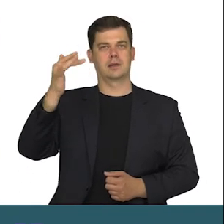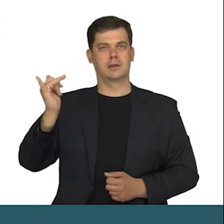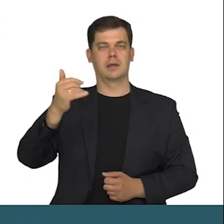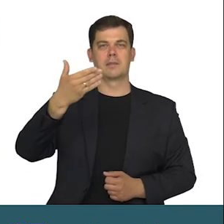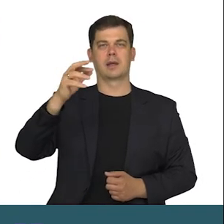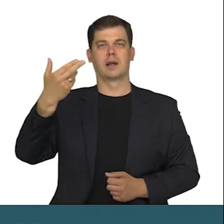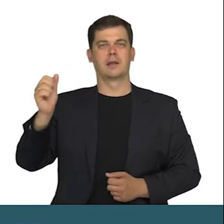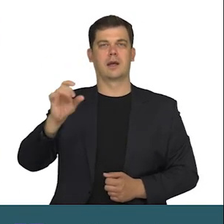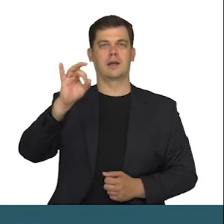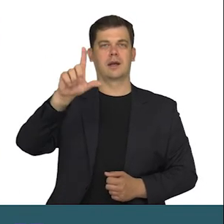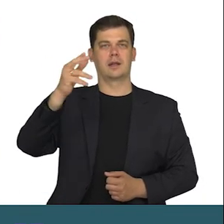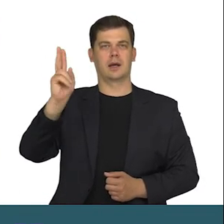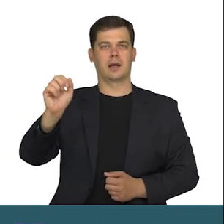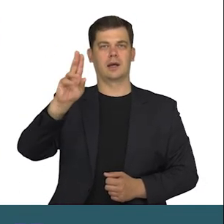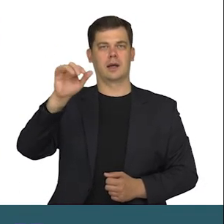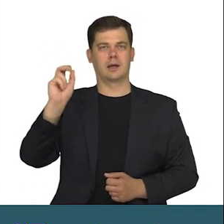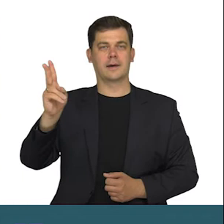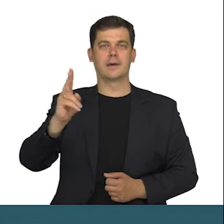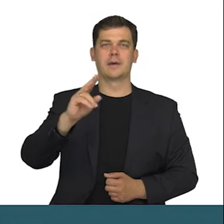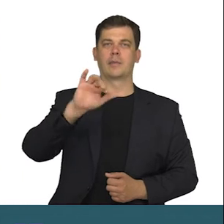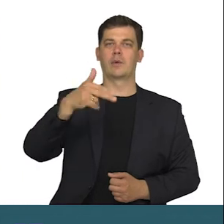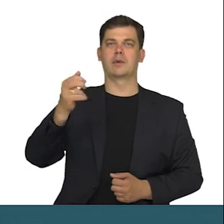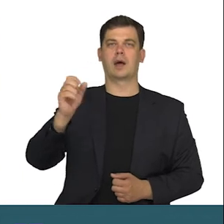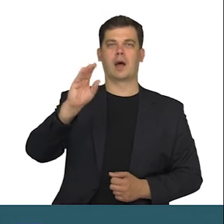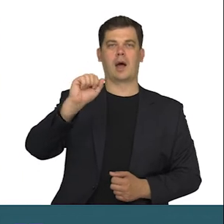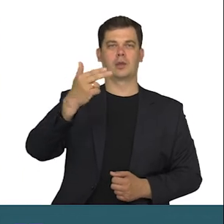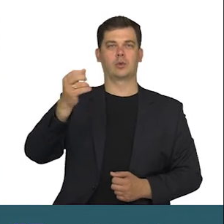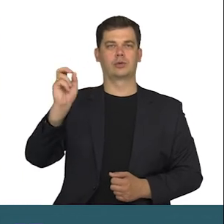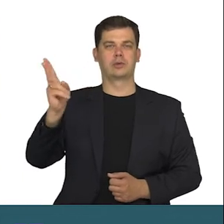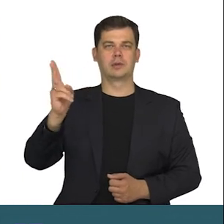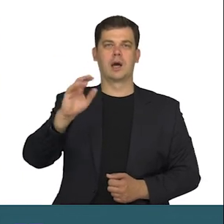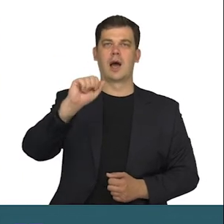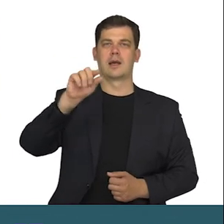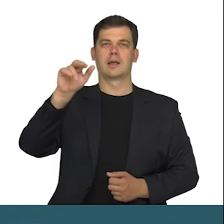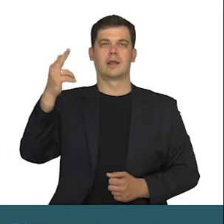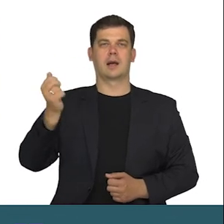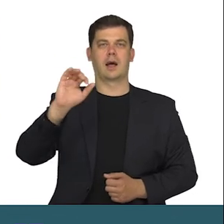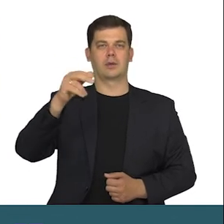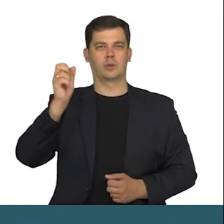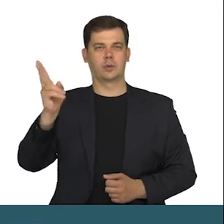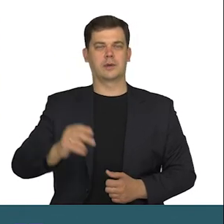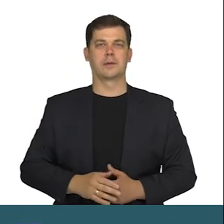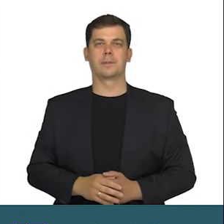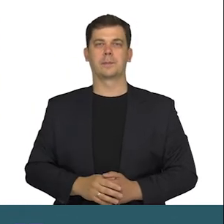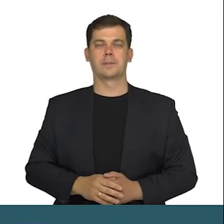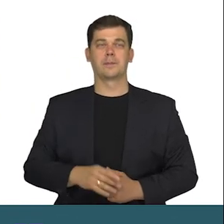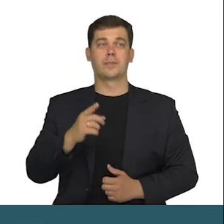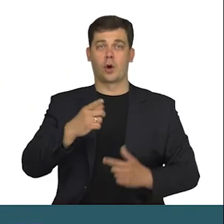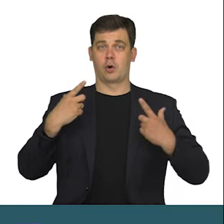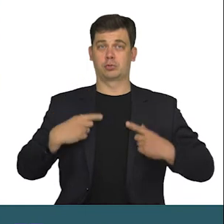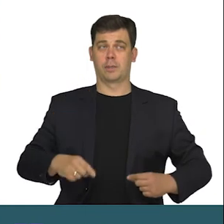Magdalena Glinka-Janiak, Paulina Andruczyk, Aleksandra Antoniuk. Osoby